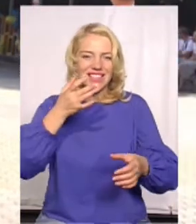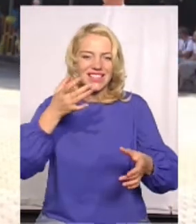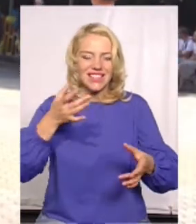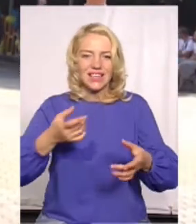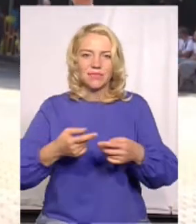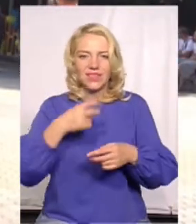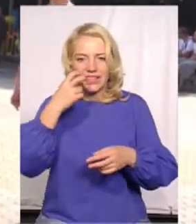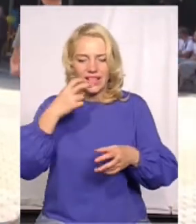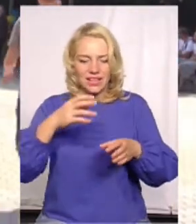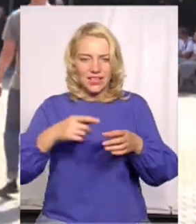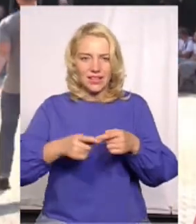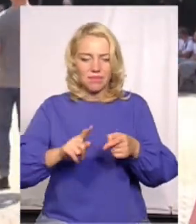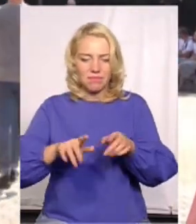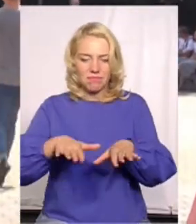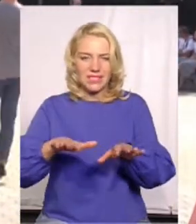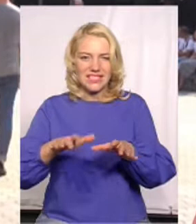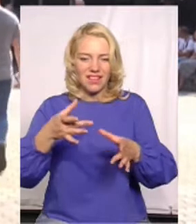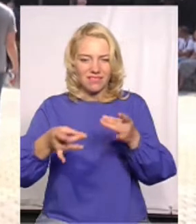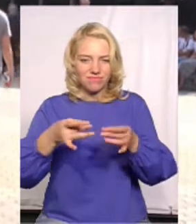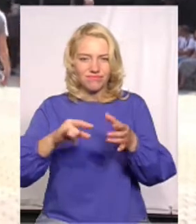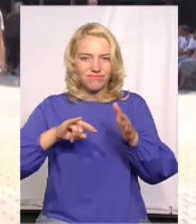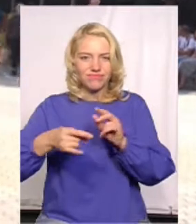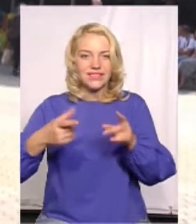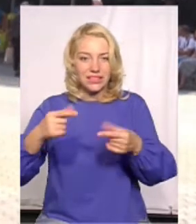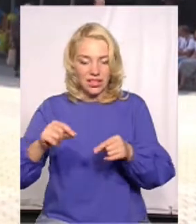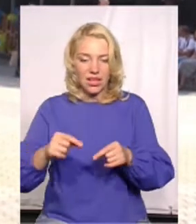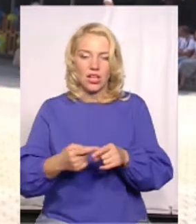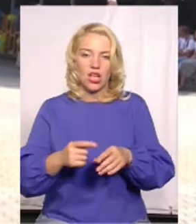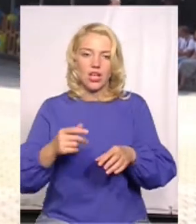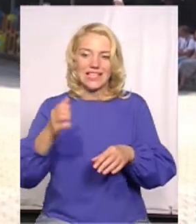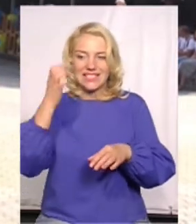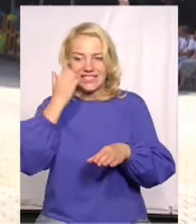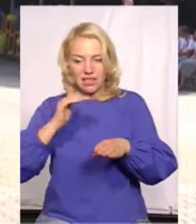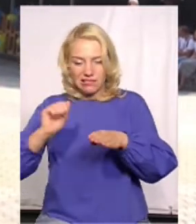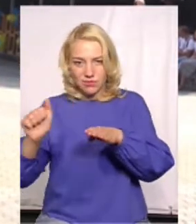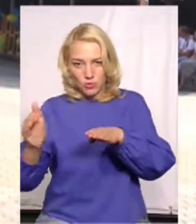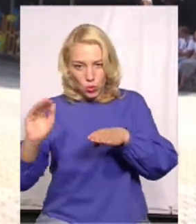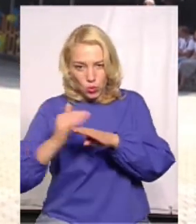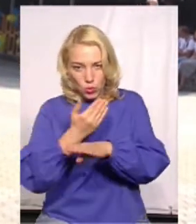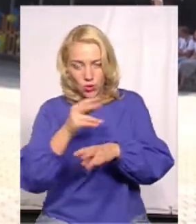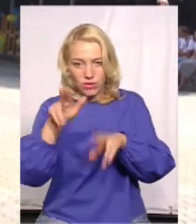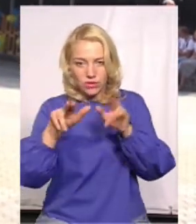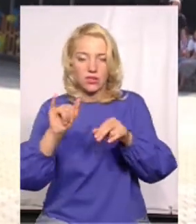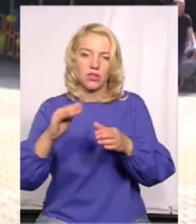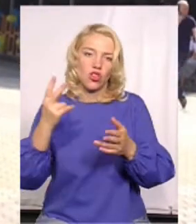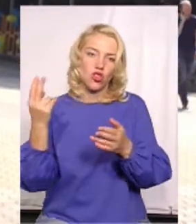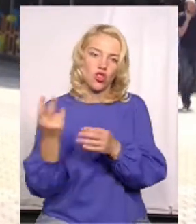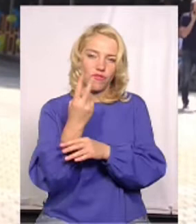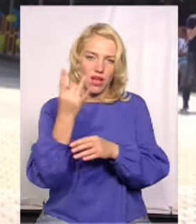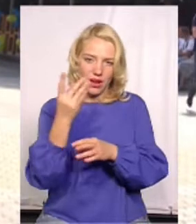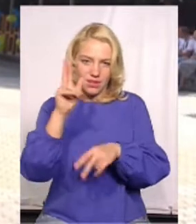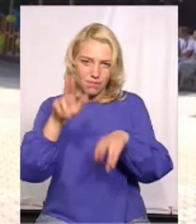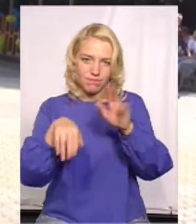повністю фарбу, нанесли два шари нової. Також половину фігур ми відремонтували в парку